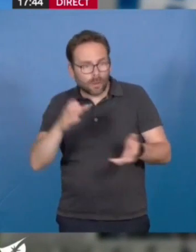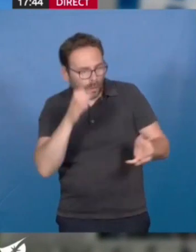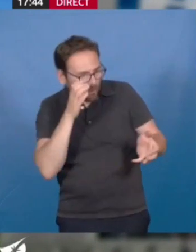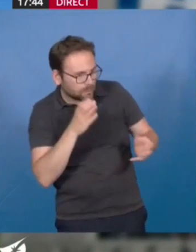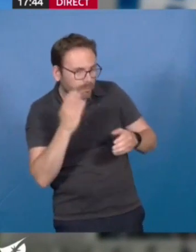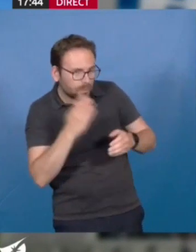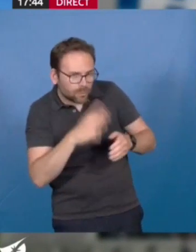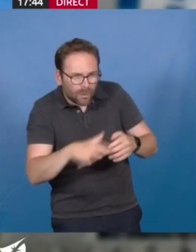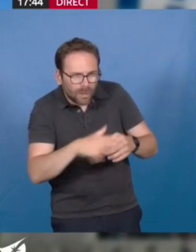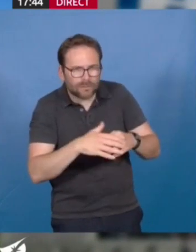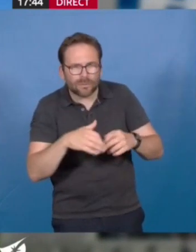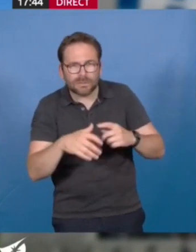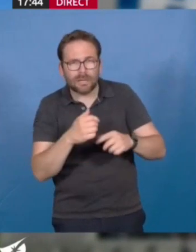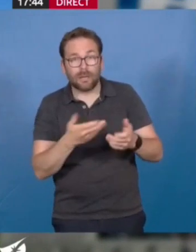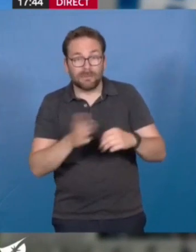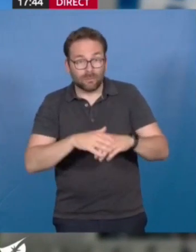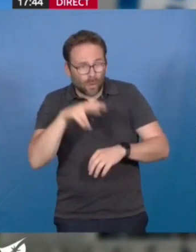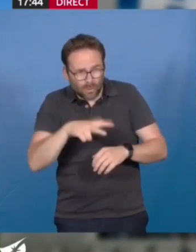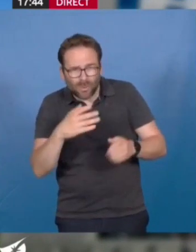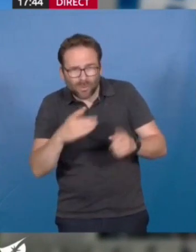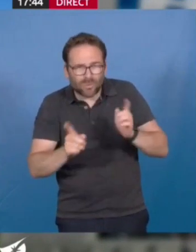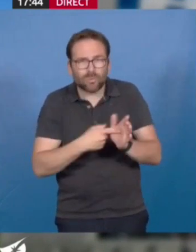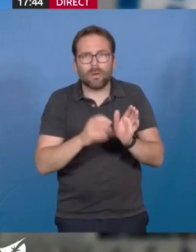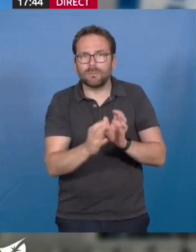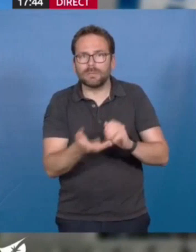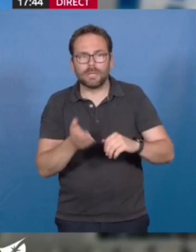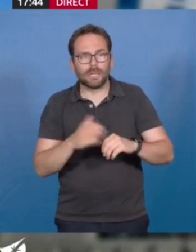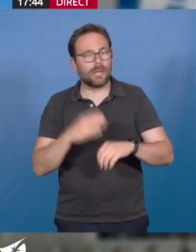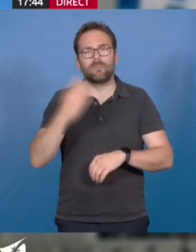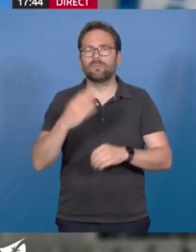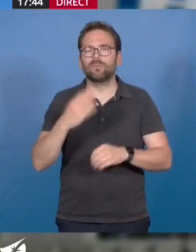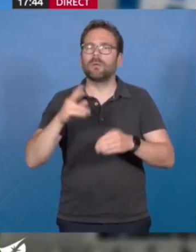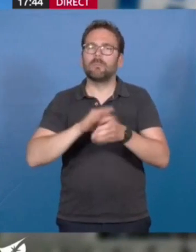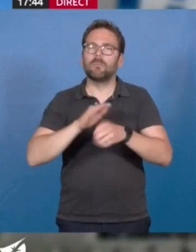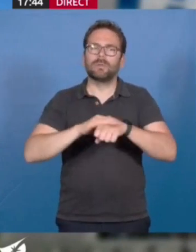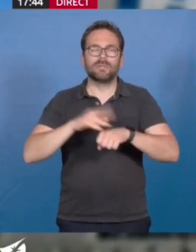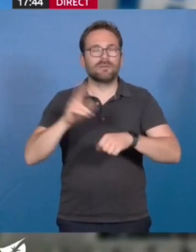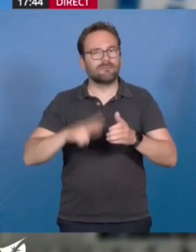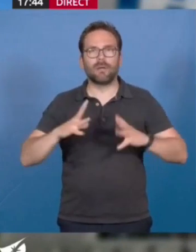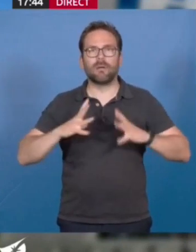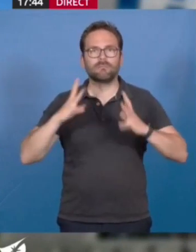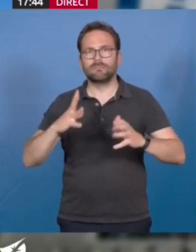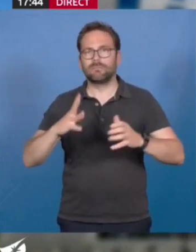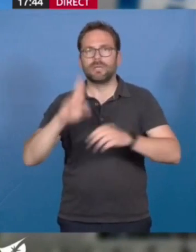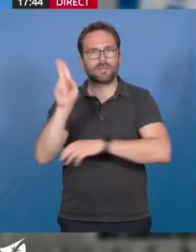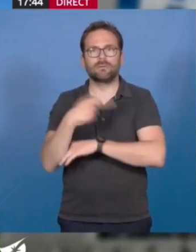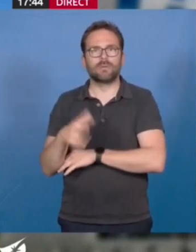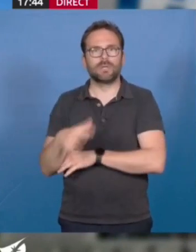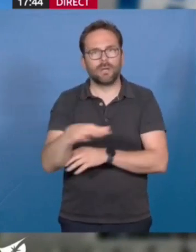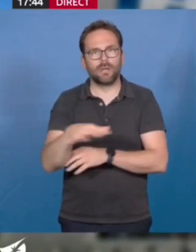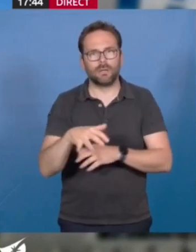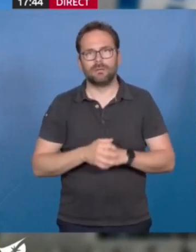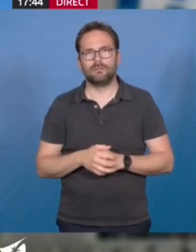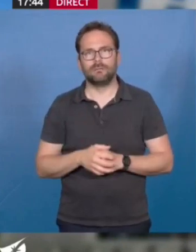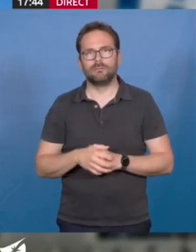sociaux alors que le logement est un droit fondamental et a besoin d'une vraie politique ambitieuse et nationale. L'absence de